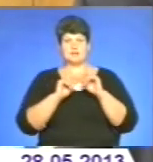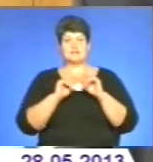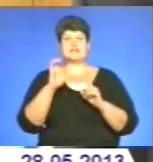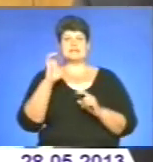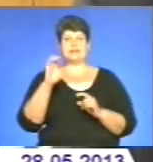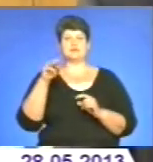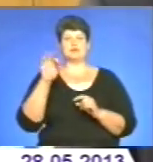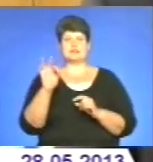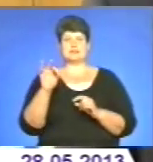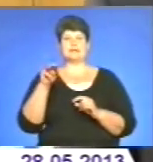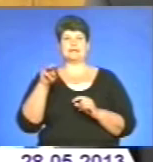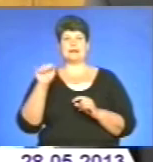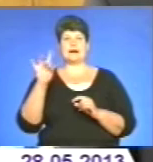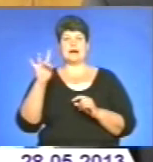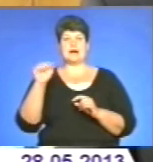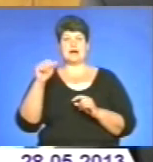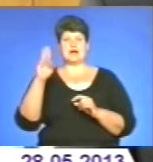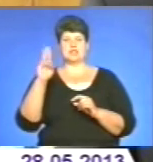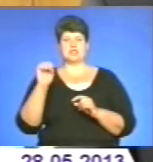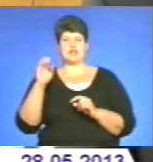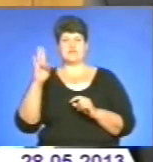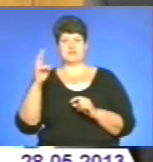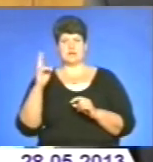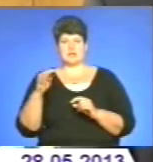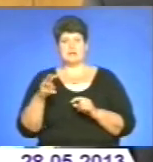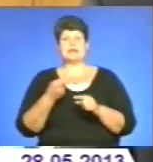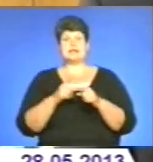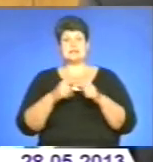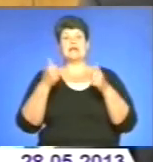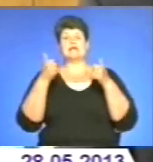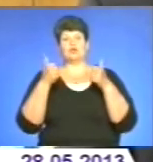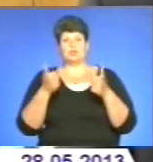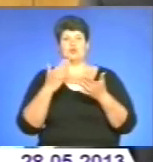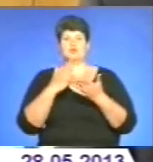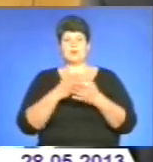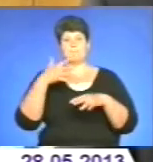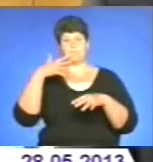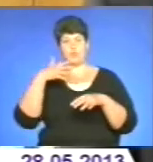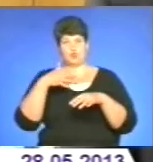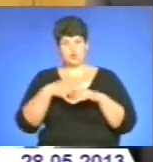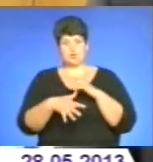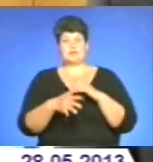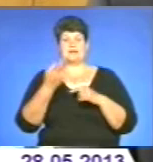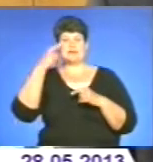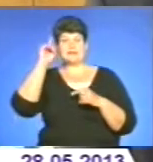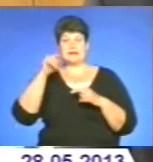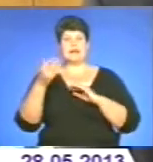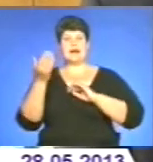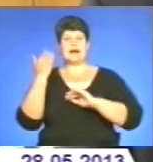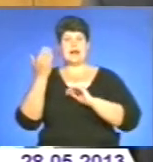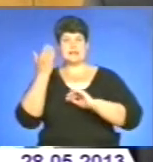Олександровичем Тарашевським, це досить добре, що є ці порозуміння, тому що, знаєте, раніше цього